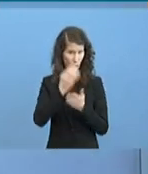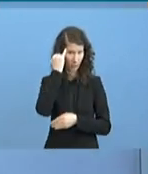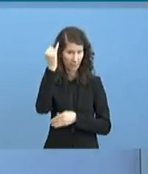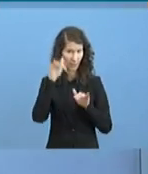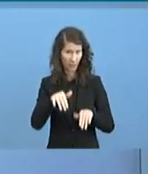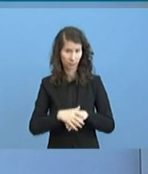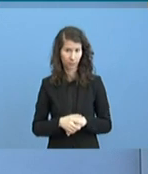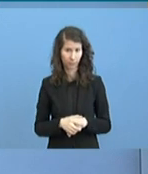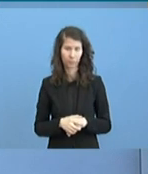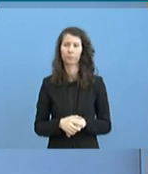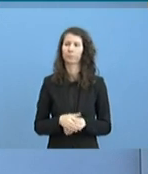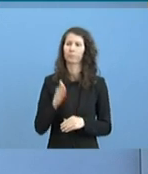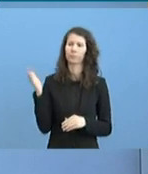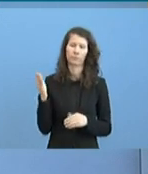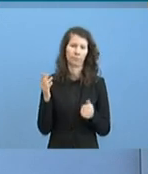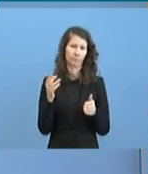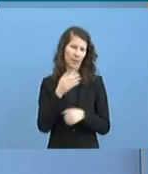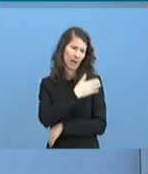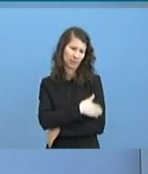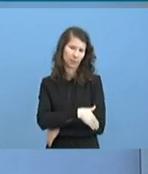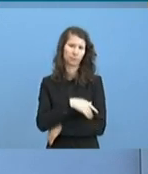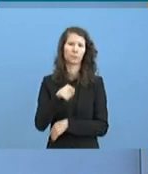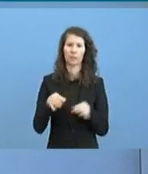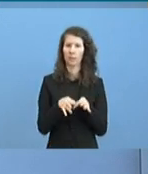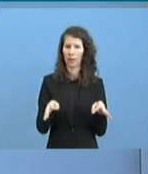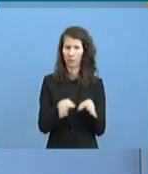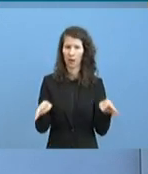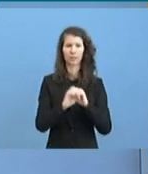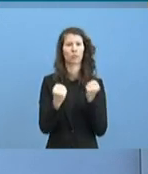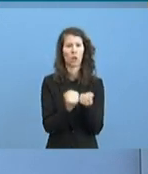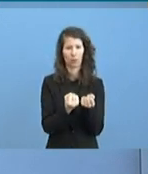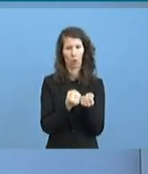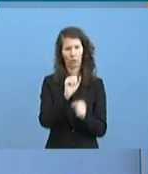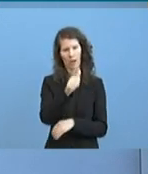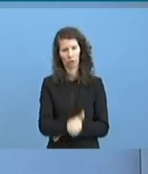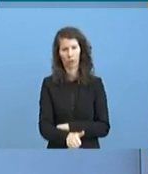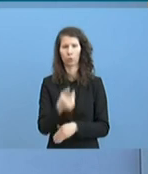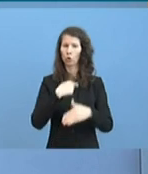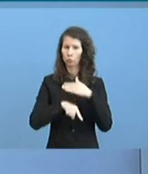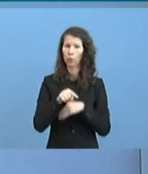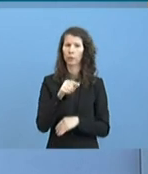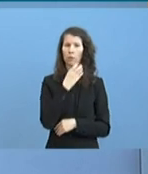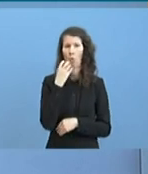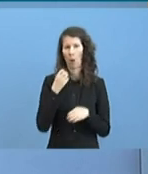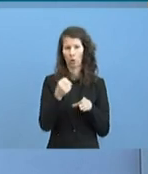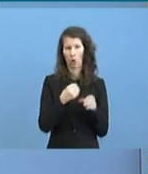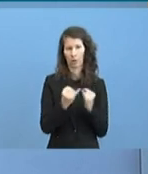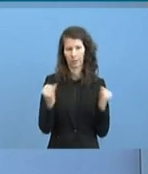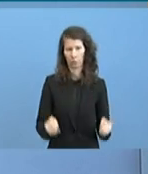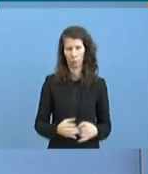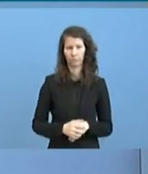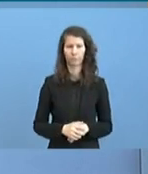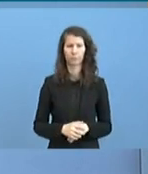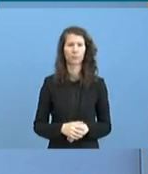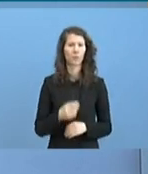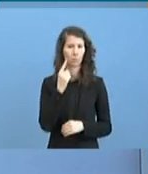ja eine tägliche Lagebewertung durch das Robert-Koch-Institut vorgenommen. Zurzeit erleben wir